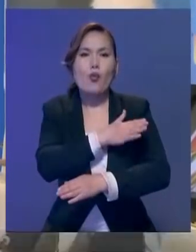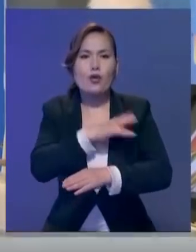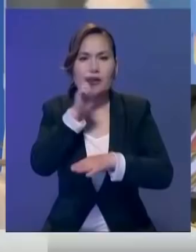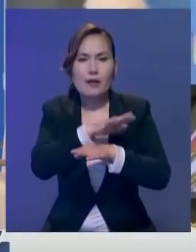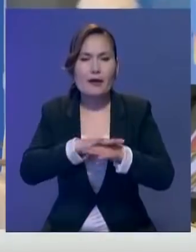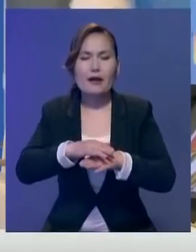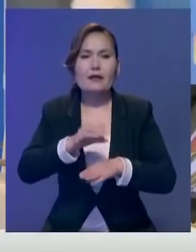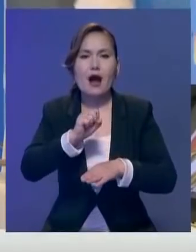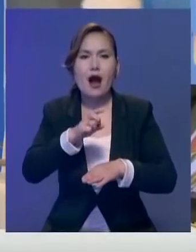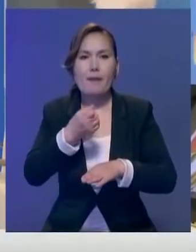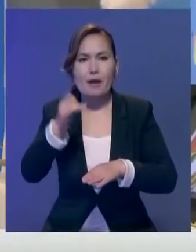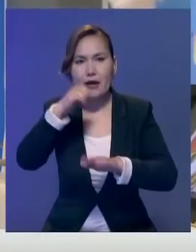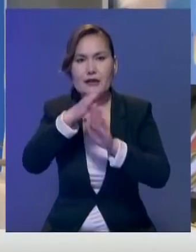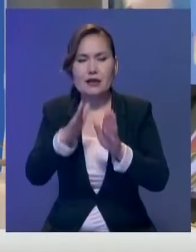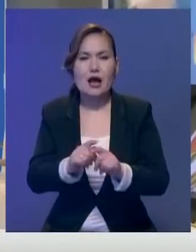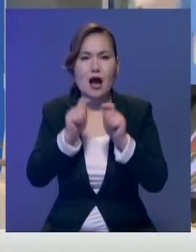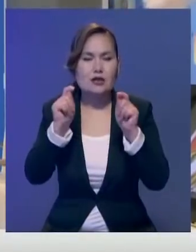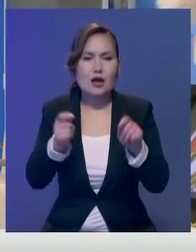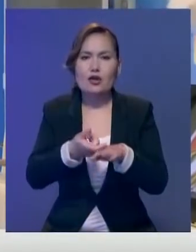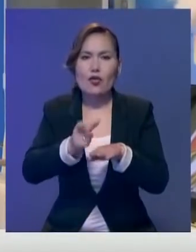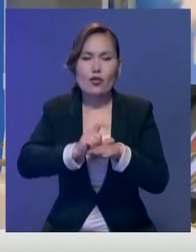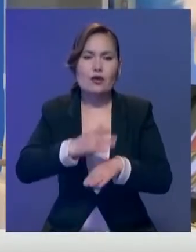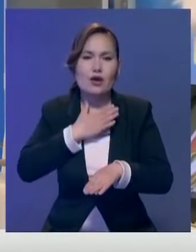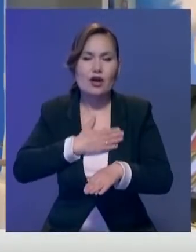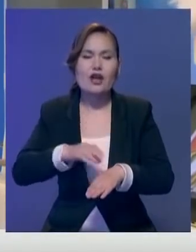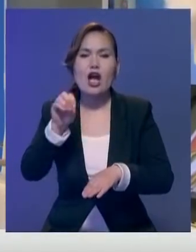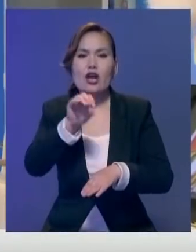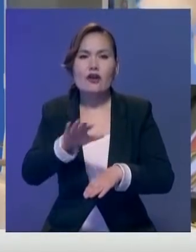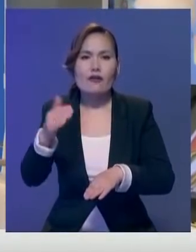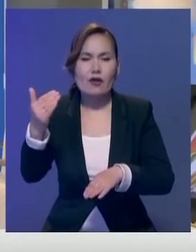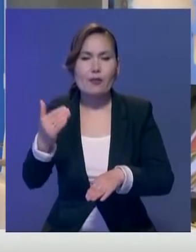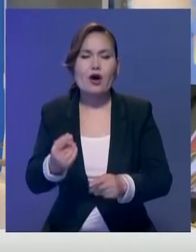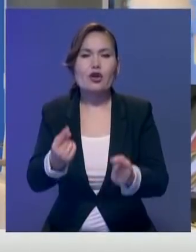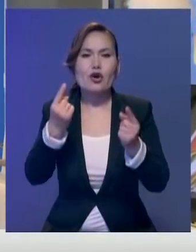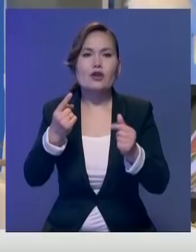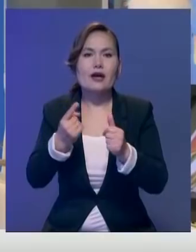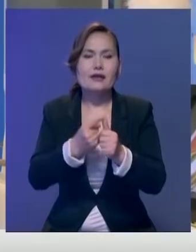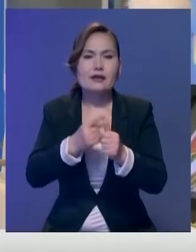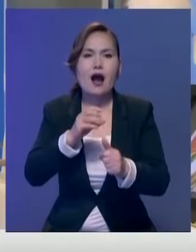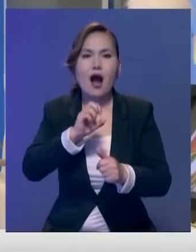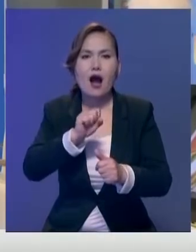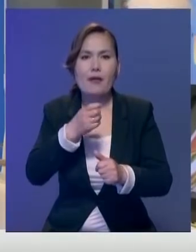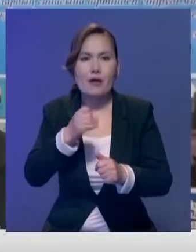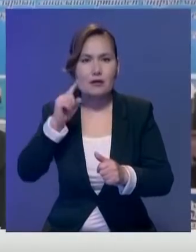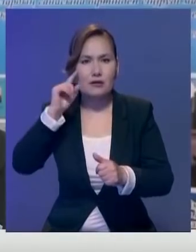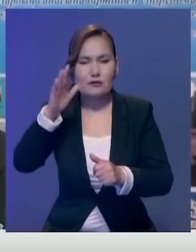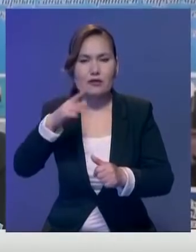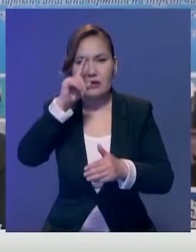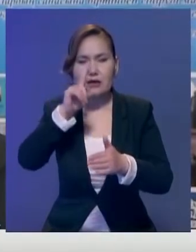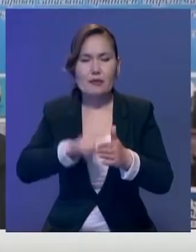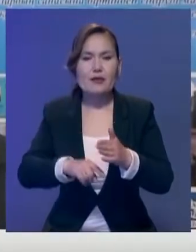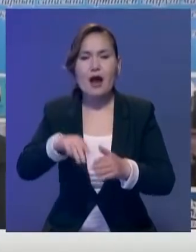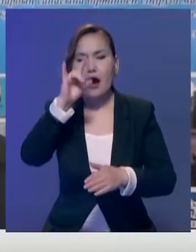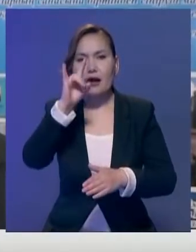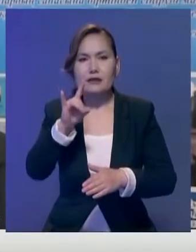қойылып орталыға шылғанына ерекше қуандым. Сондықтан Еуропа елдерінде ғолу ғыламаның есімі оданы әртанылат сөттіп сенемін. Қазақстандық